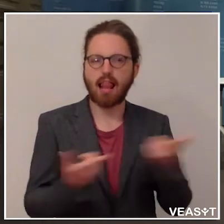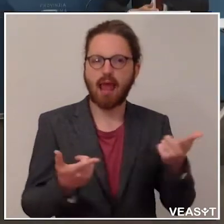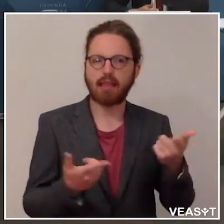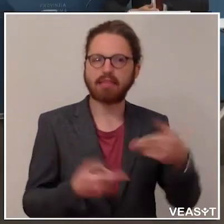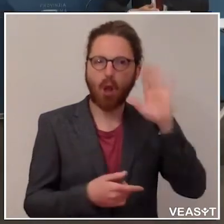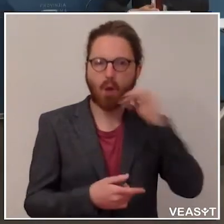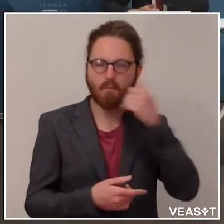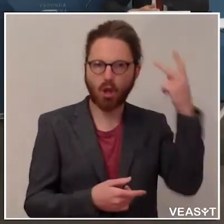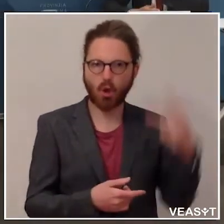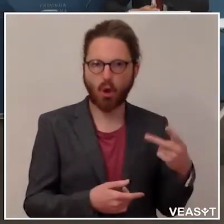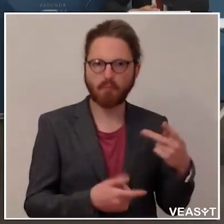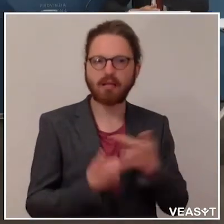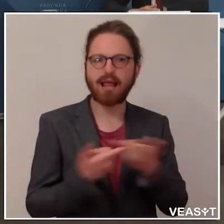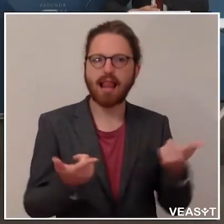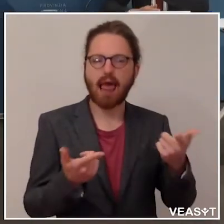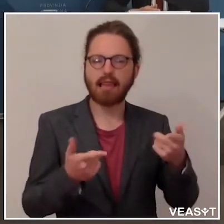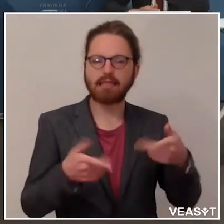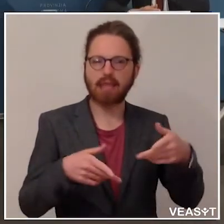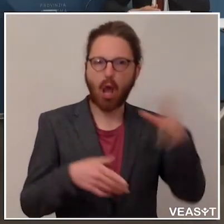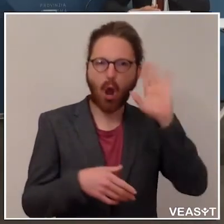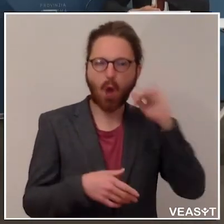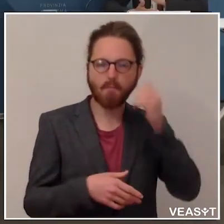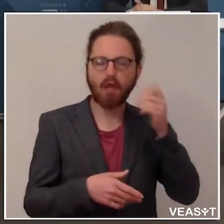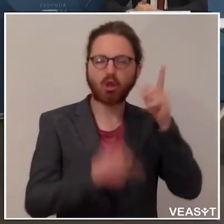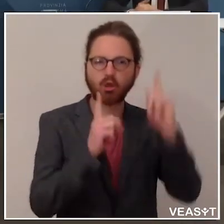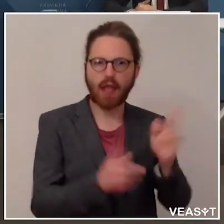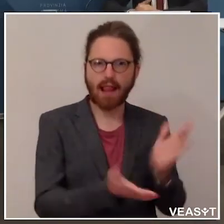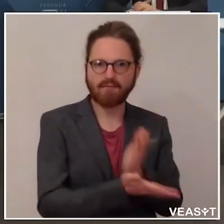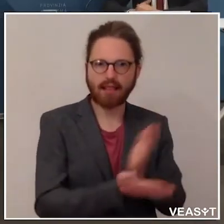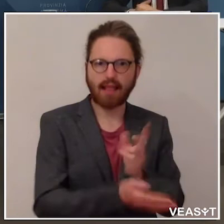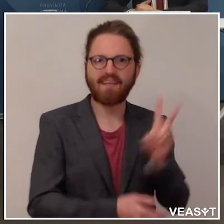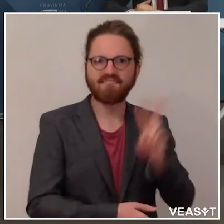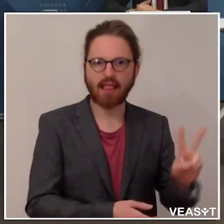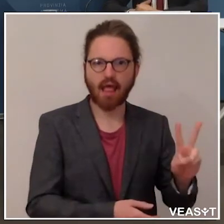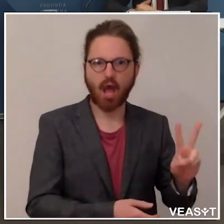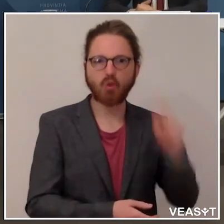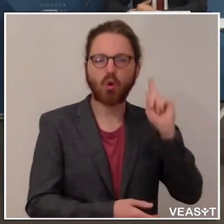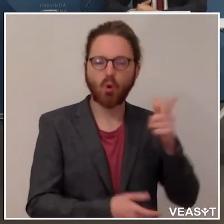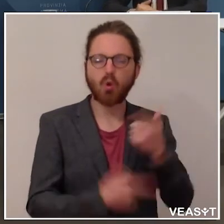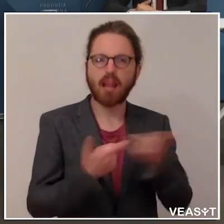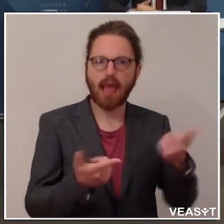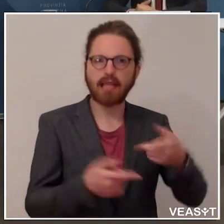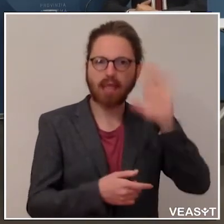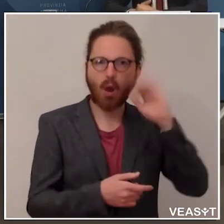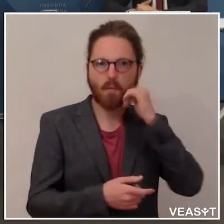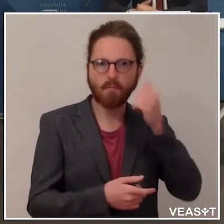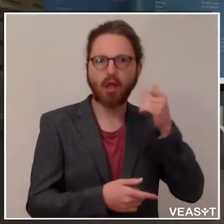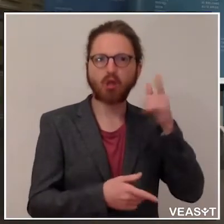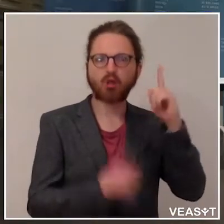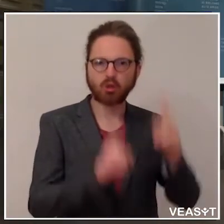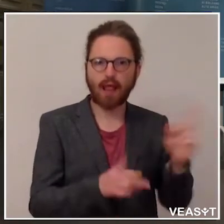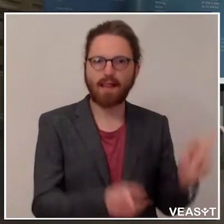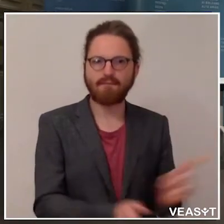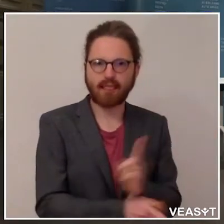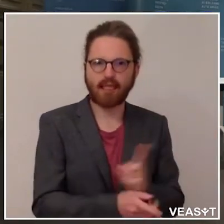Kompatscher, Landeshauptmann-Stellvertreter Giuliano Vettorato und Landeshauptmann-Stellvertreter Daniel Alfreider